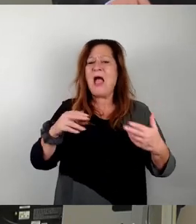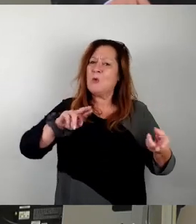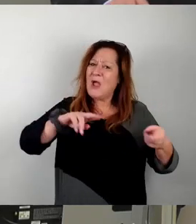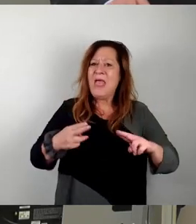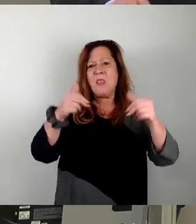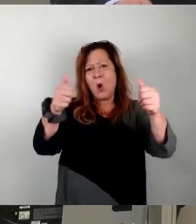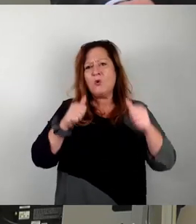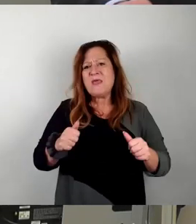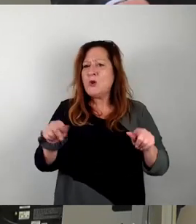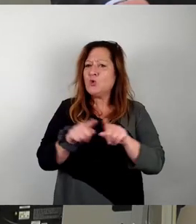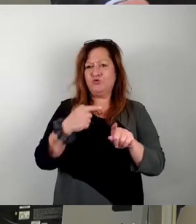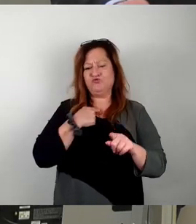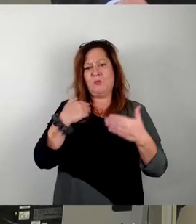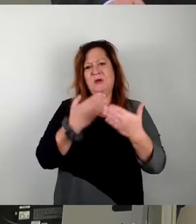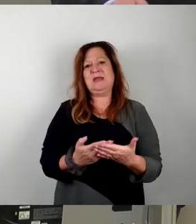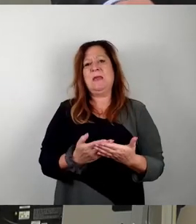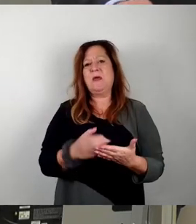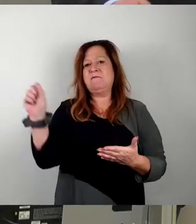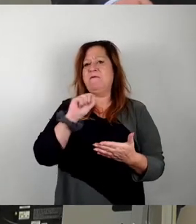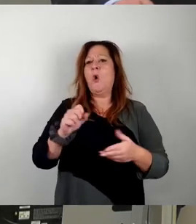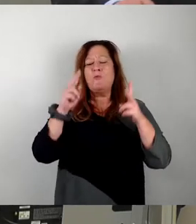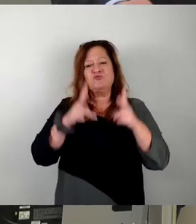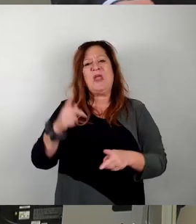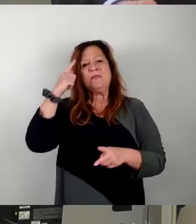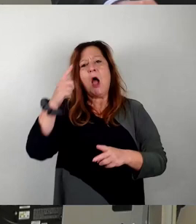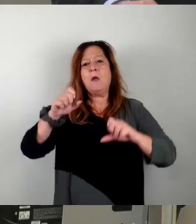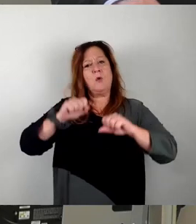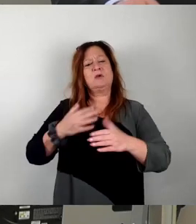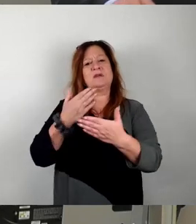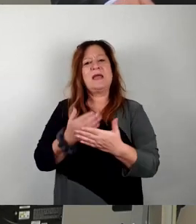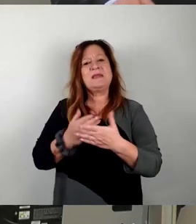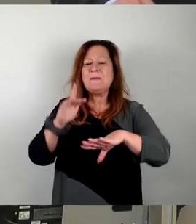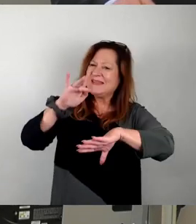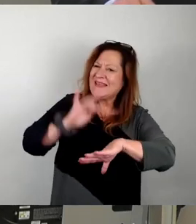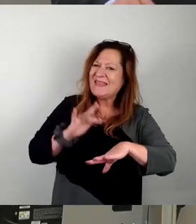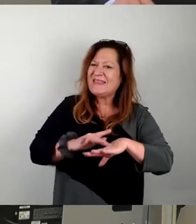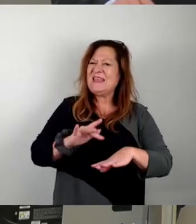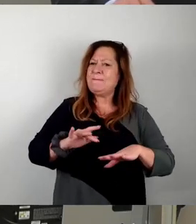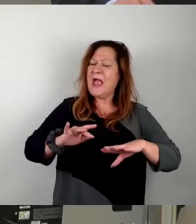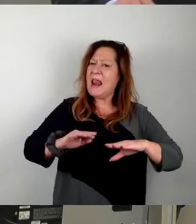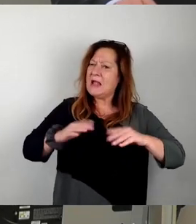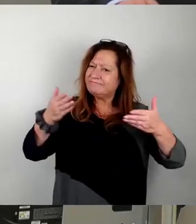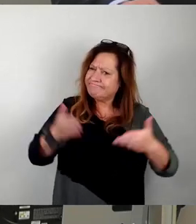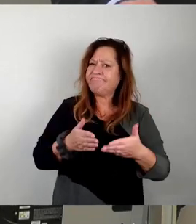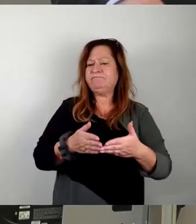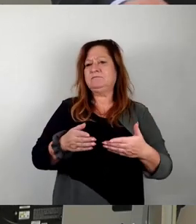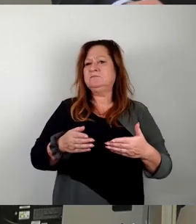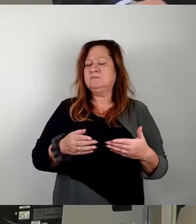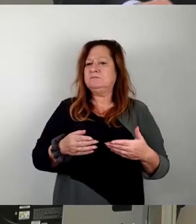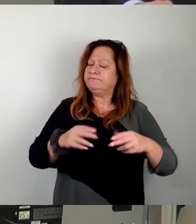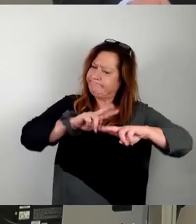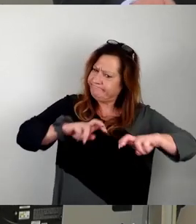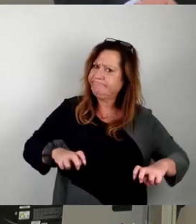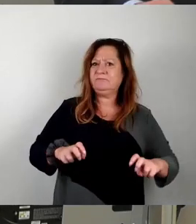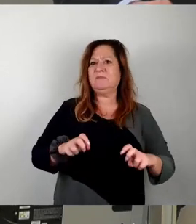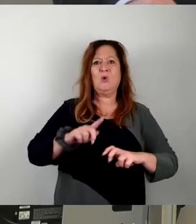um so dem Stadtrat die Möglichkeit zu geben, sensibel und fundiert mit den Garagengrundstücken umzugehen, statt per Schnellschuss Entscheidungen zu treffen, deren